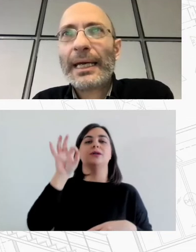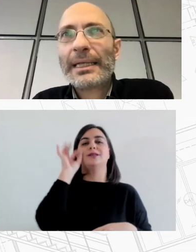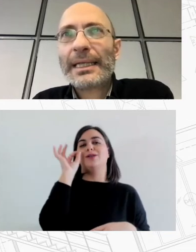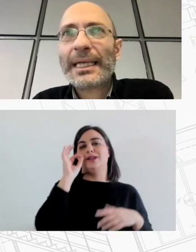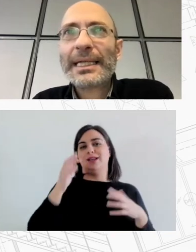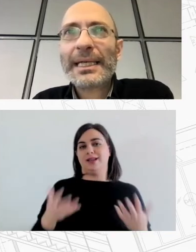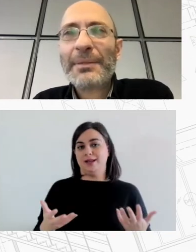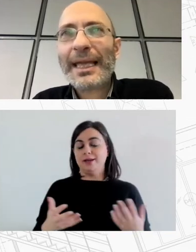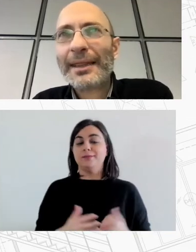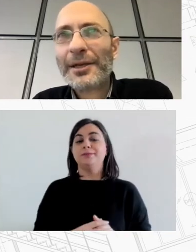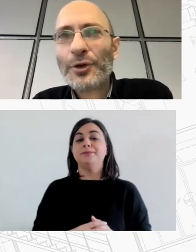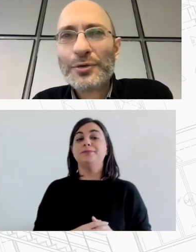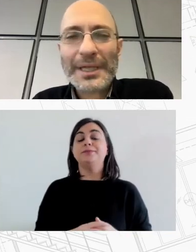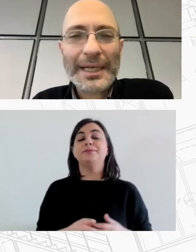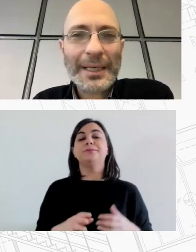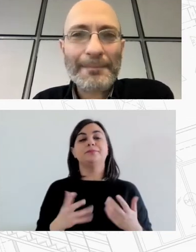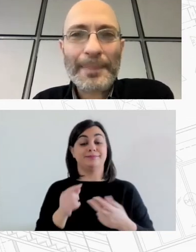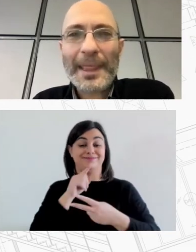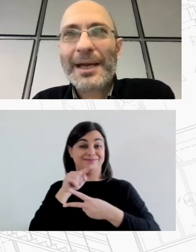Σε σχέση και με τα δύο,